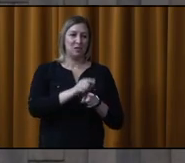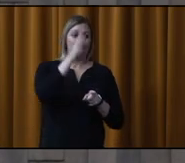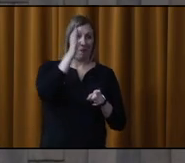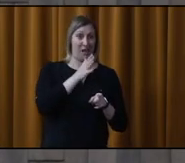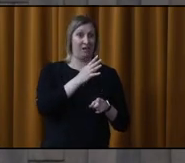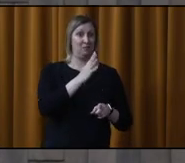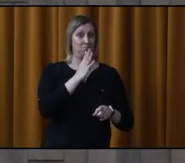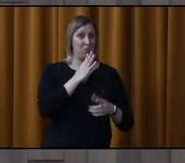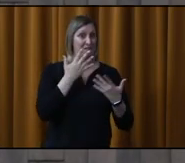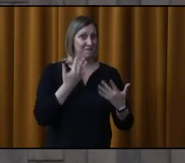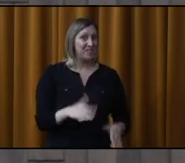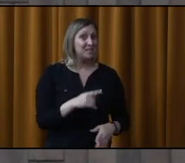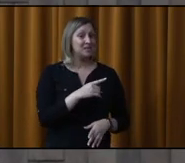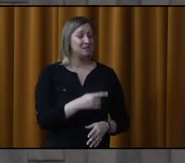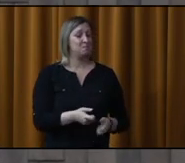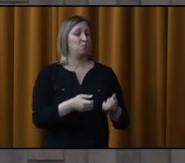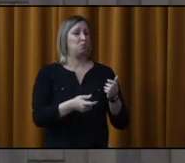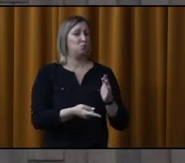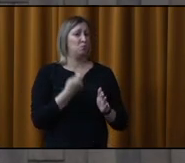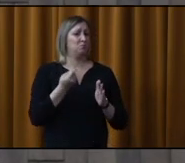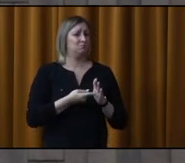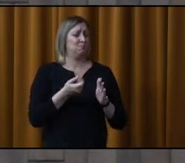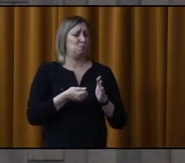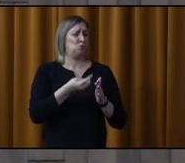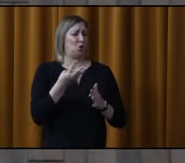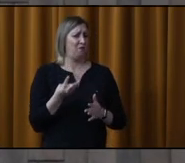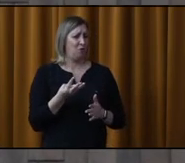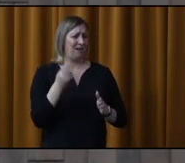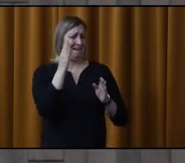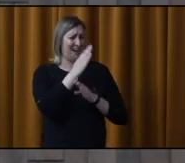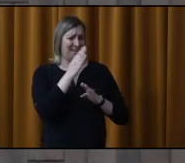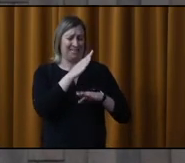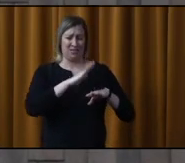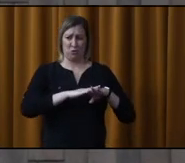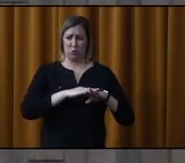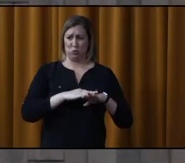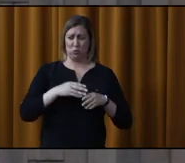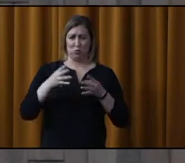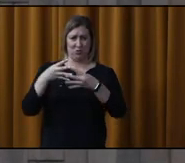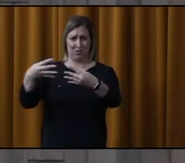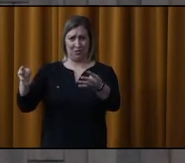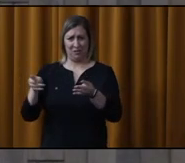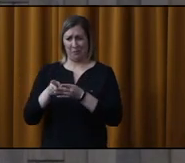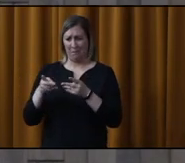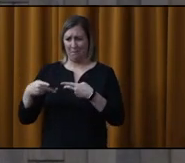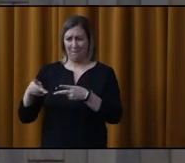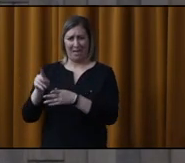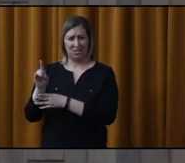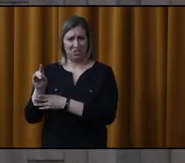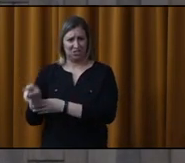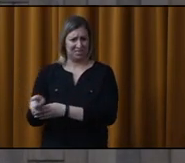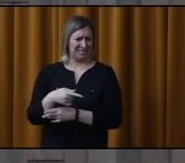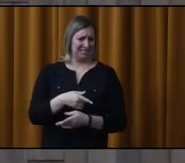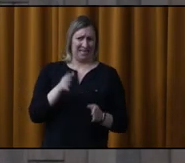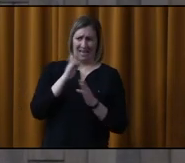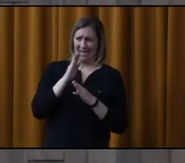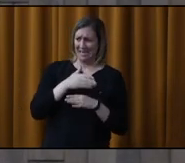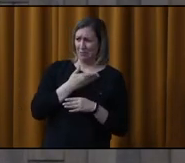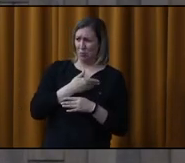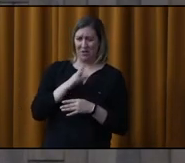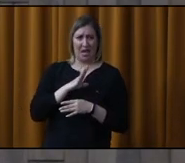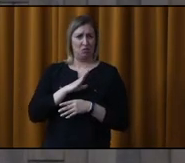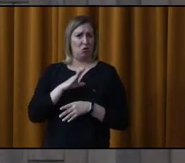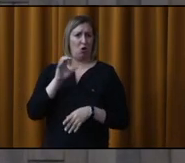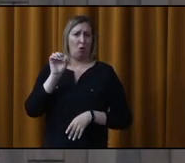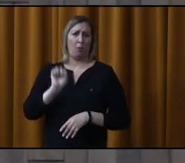parlé, à de multiples reprises, l'inquiétude qu'ils avaient d'envoyer leur enfant dans ce parc-là, parce qu'ils se disaient, il y des propriétaires qui